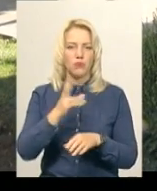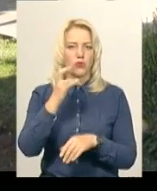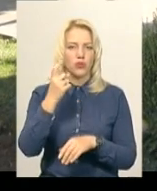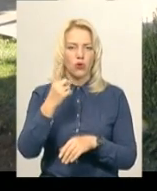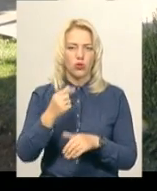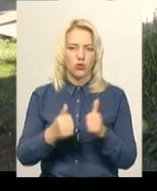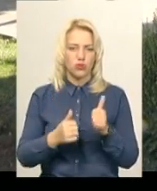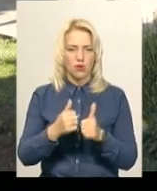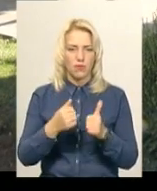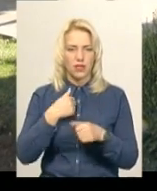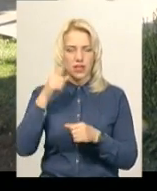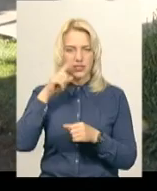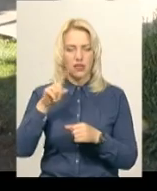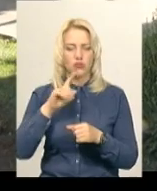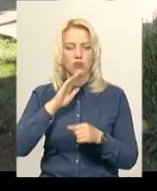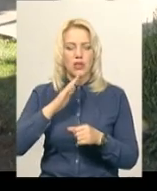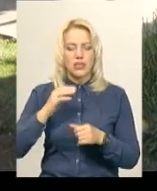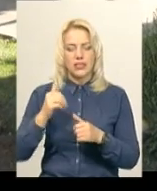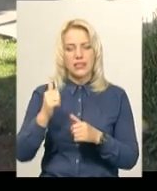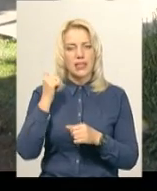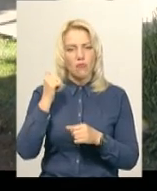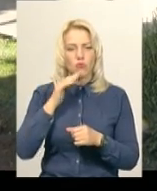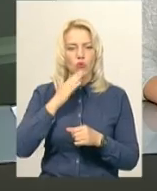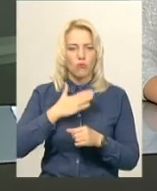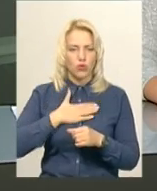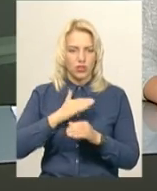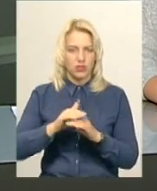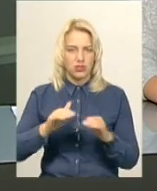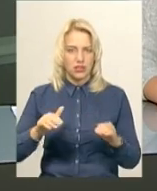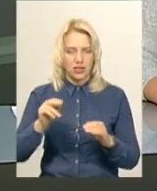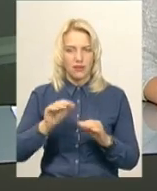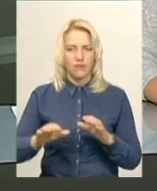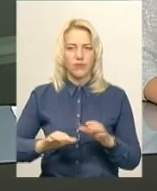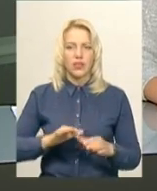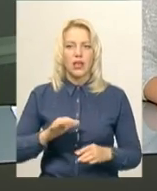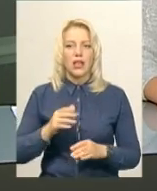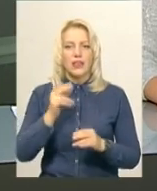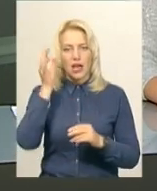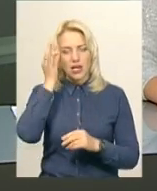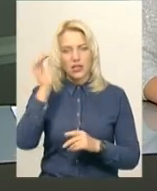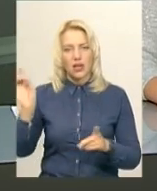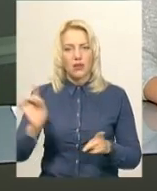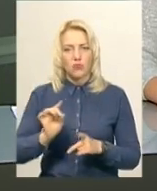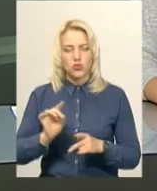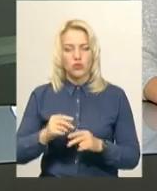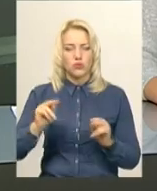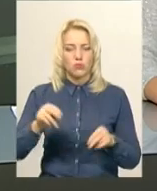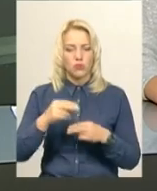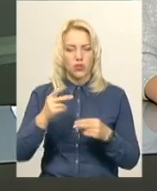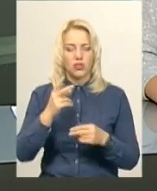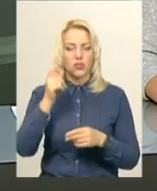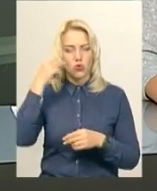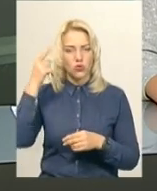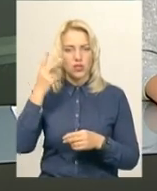Але я знав, що за мною мої вихованці. Тому старався виступити добре. Нагадаю, у чемпіонаті України з козацького двобою